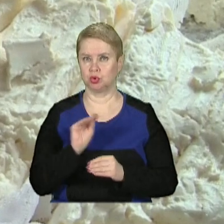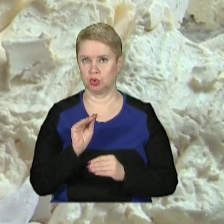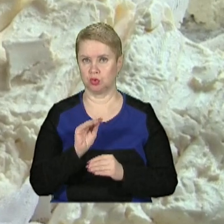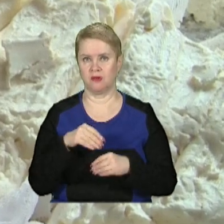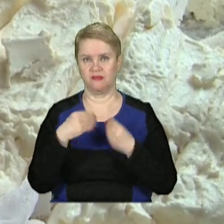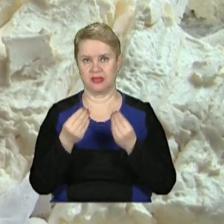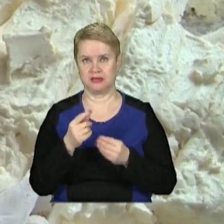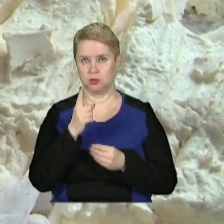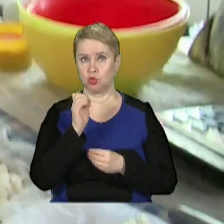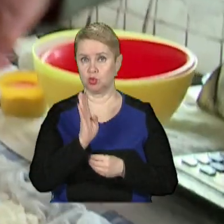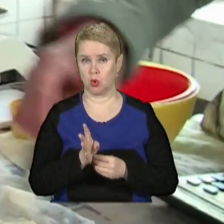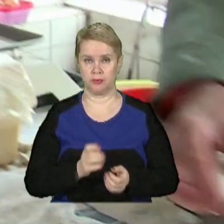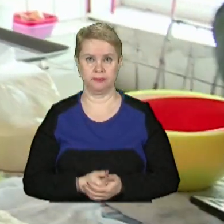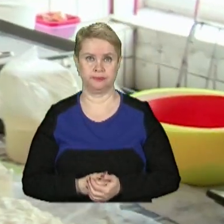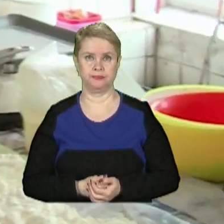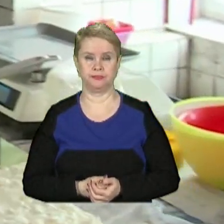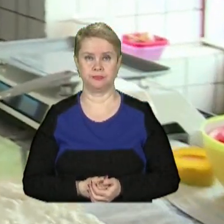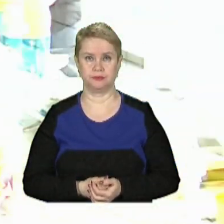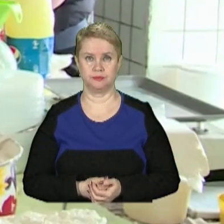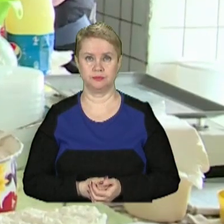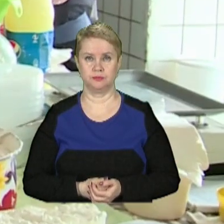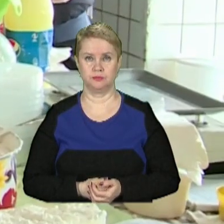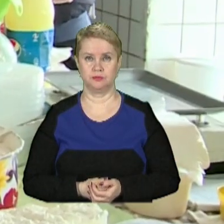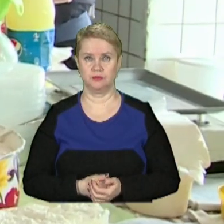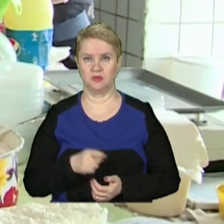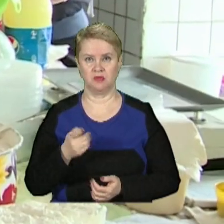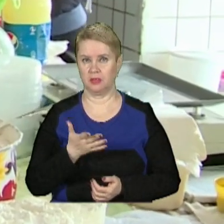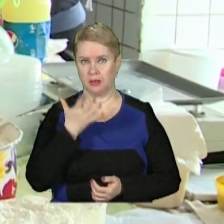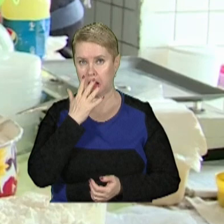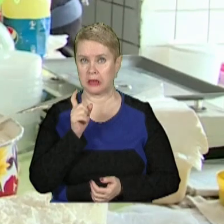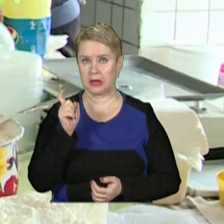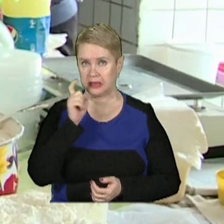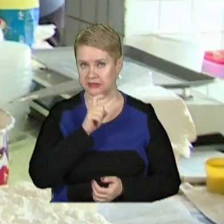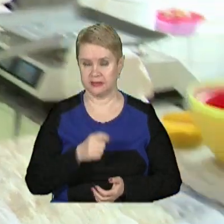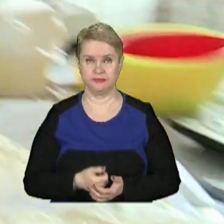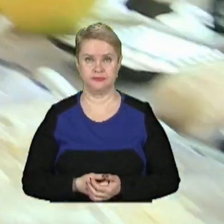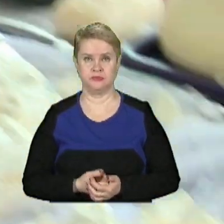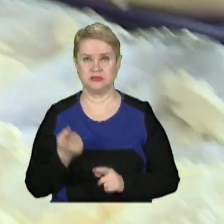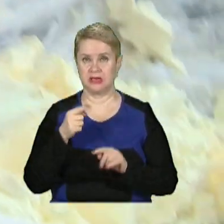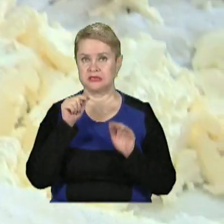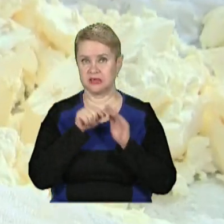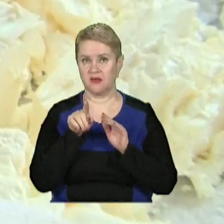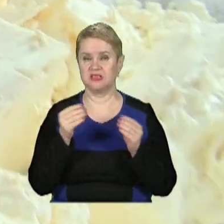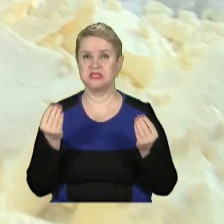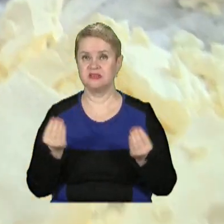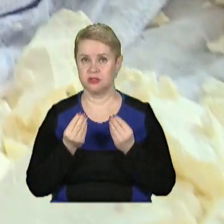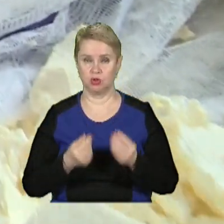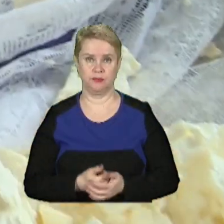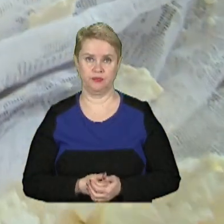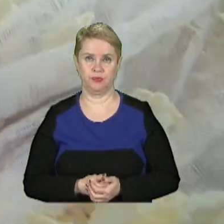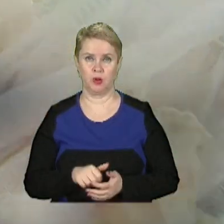віддають за 140. Він не пахне кислим, це значить, він свіжий.